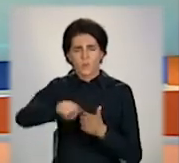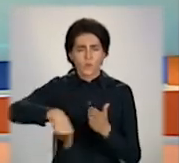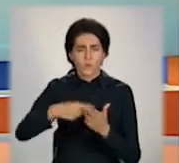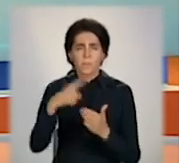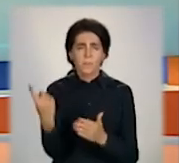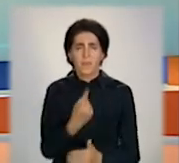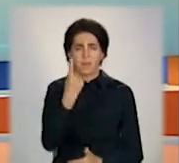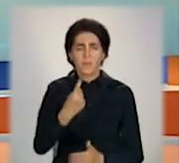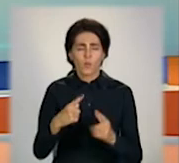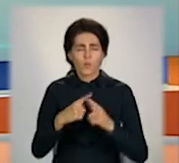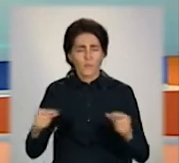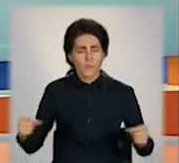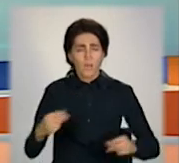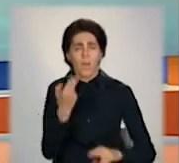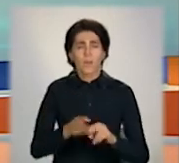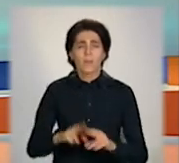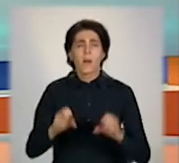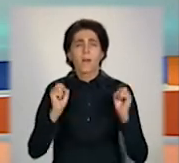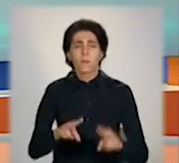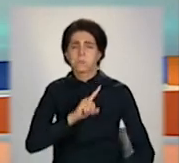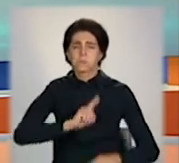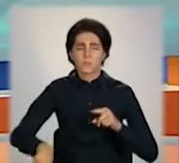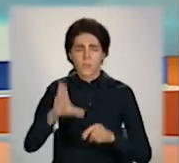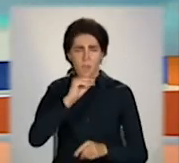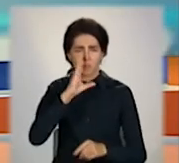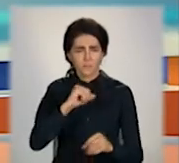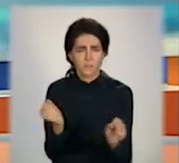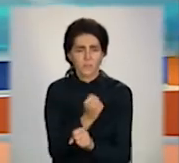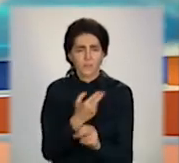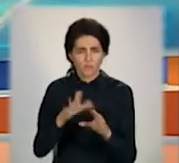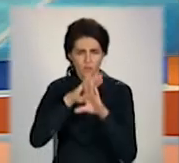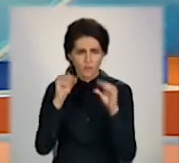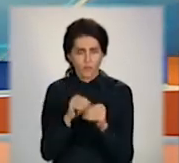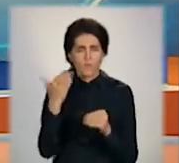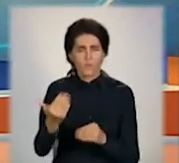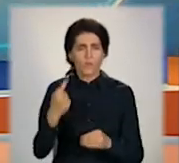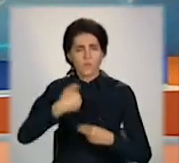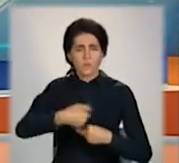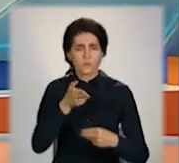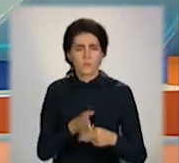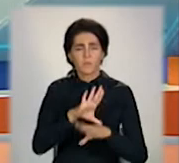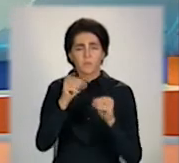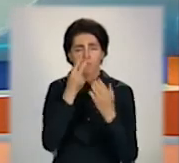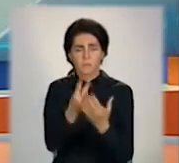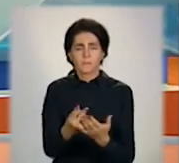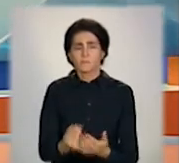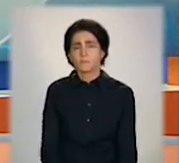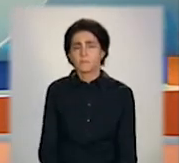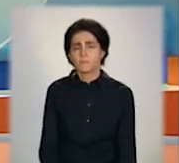конвертора. Як швидко впоралися із реконструкціями? Та що це дає – далі у сюжеті.